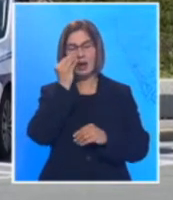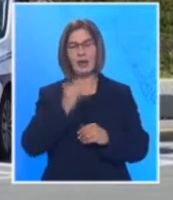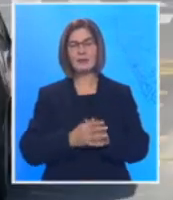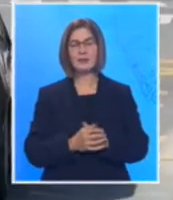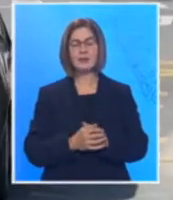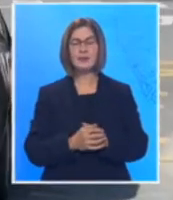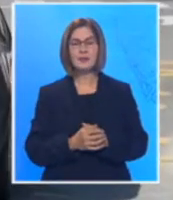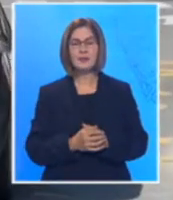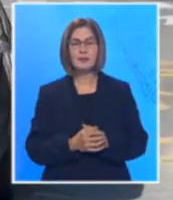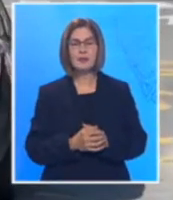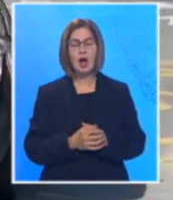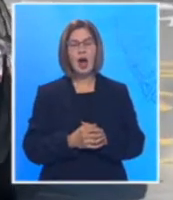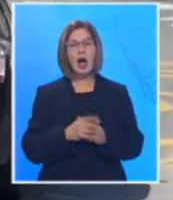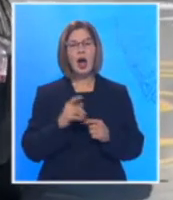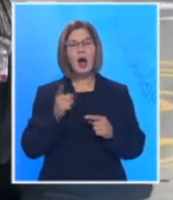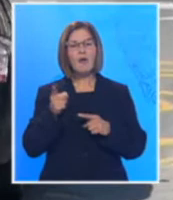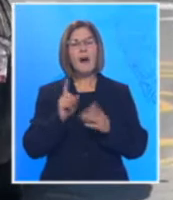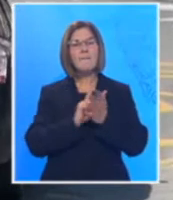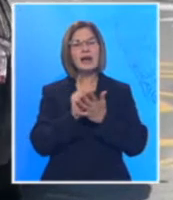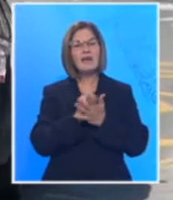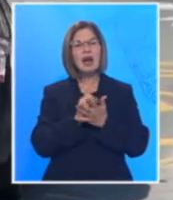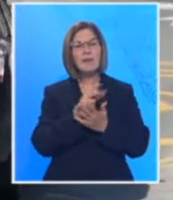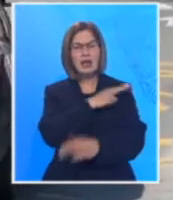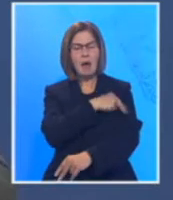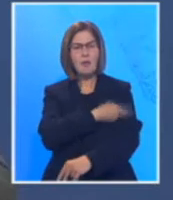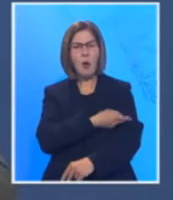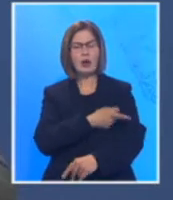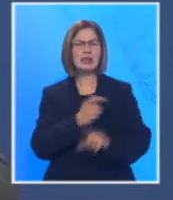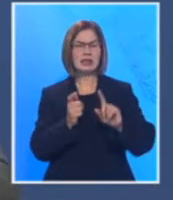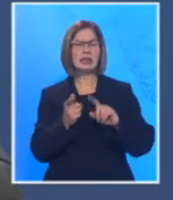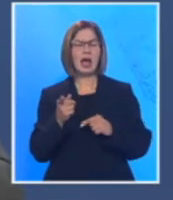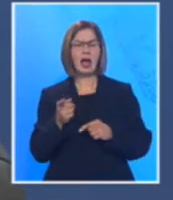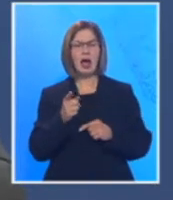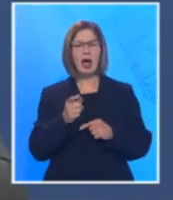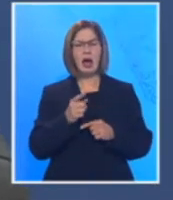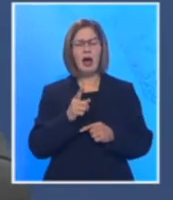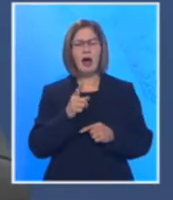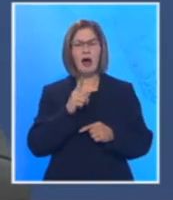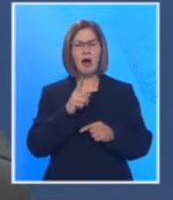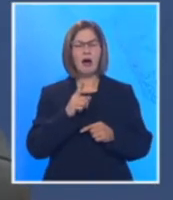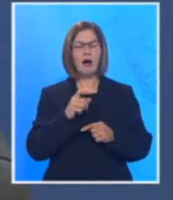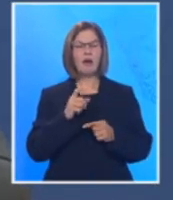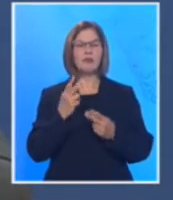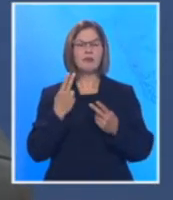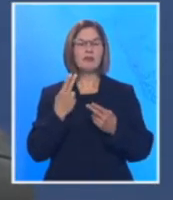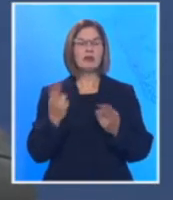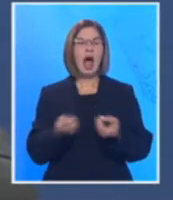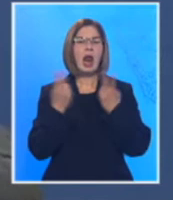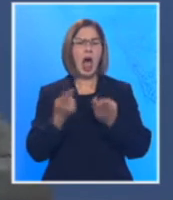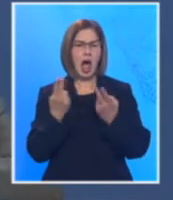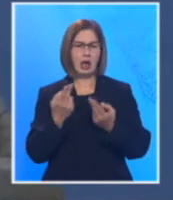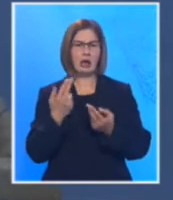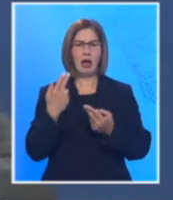popunjenošći ovih privremenih bolnica ili improvizovanih bolnica ili bolnica baš za lake i